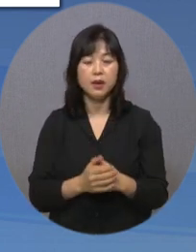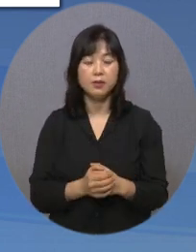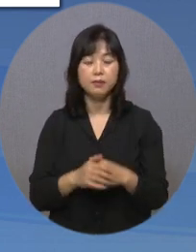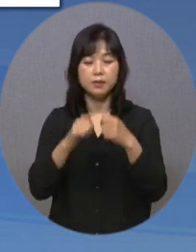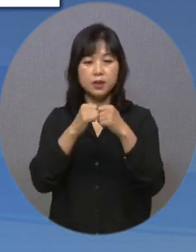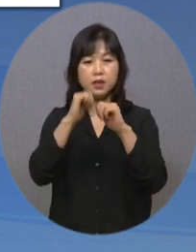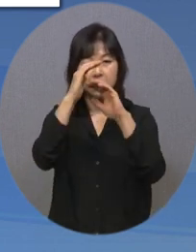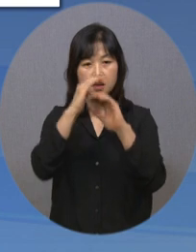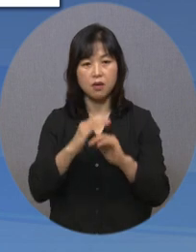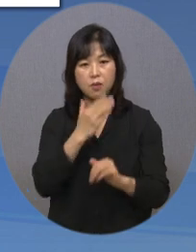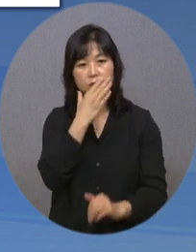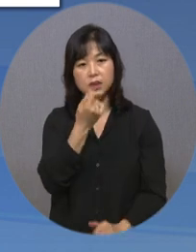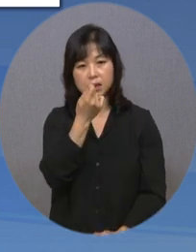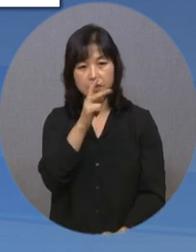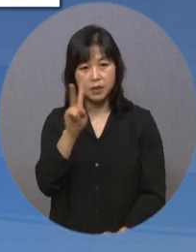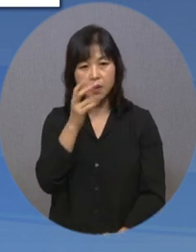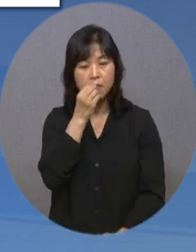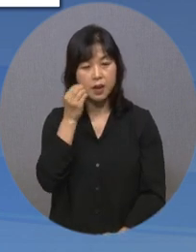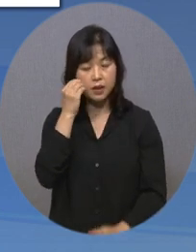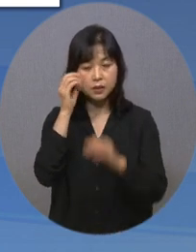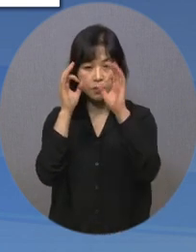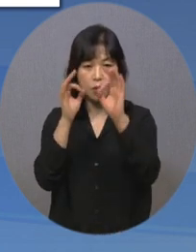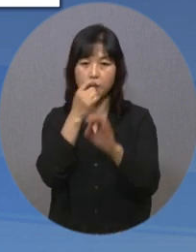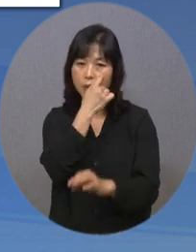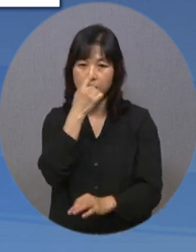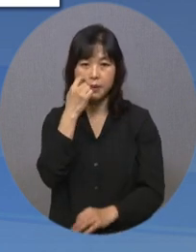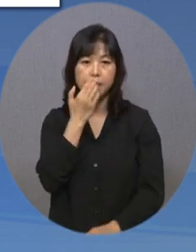사항은 웹변 뉴스 홈페이지에서 확인할 수 있습니다. 다음 영상에서 만나요!